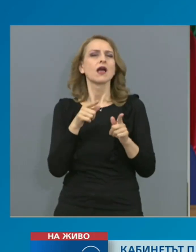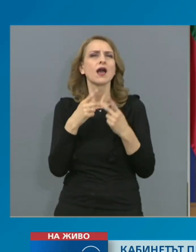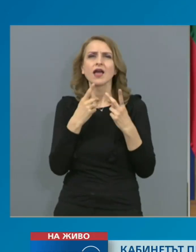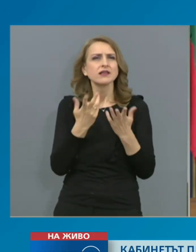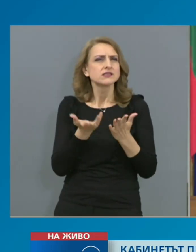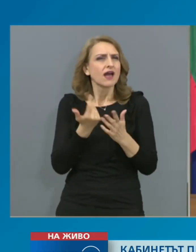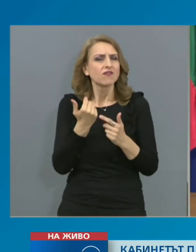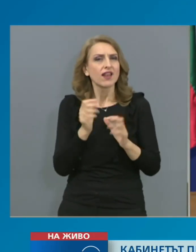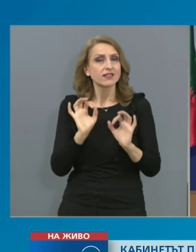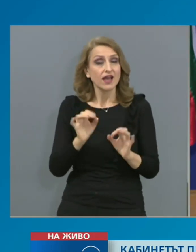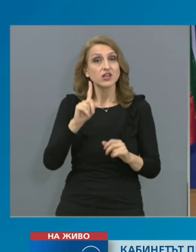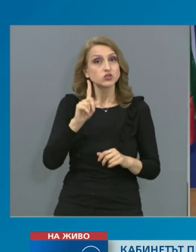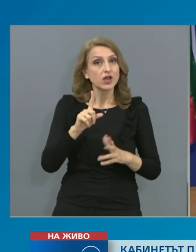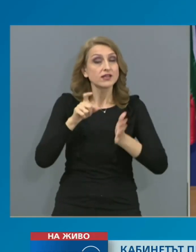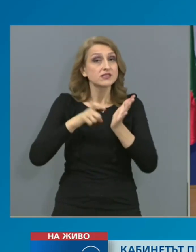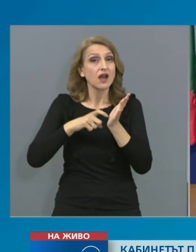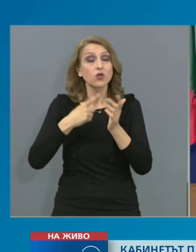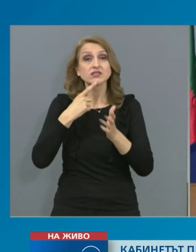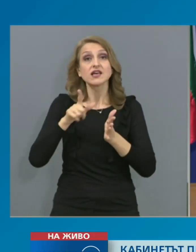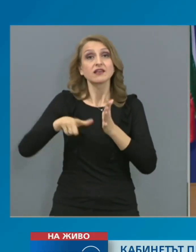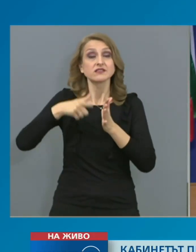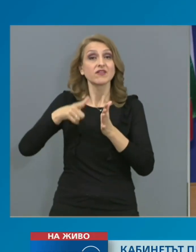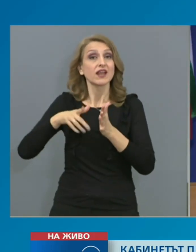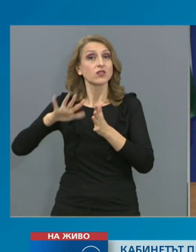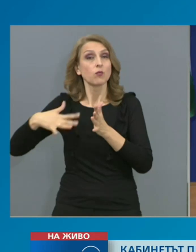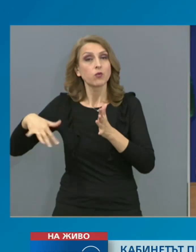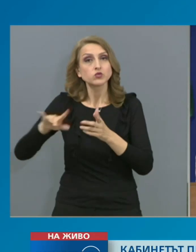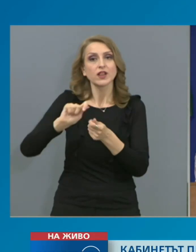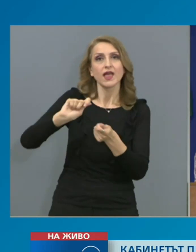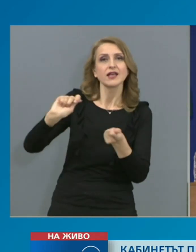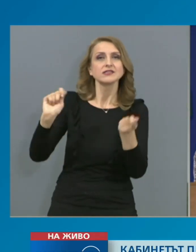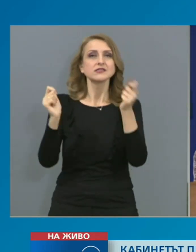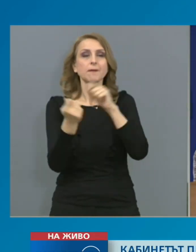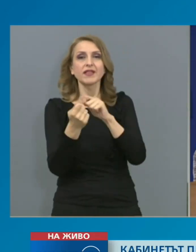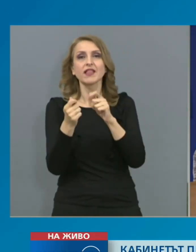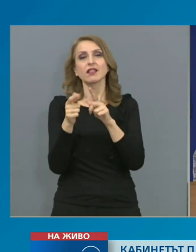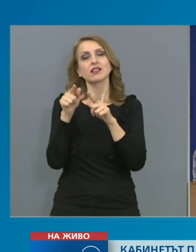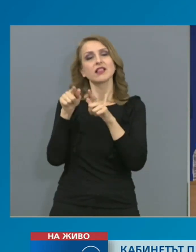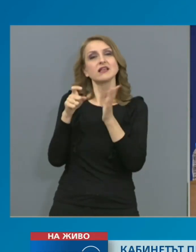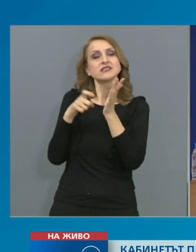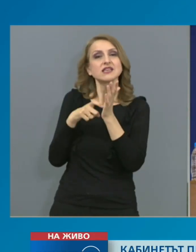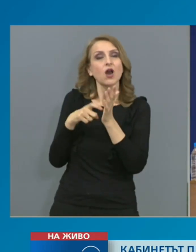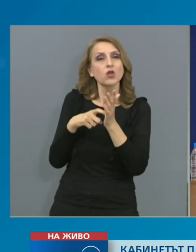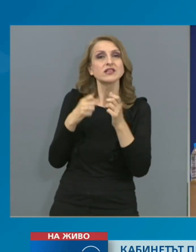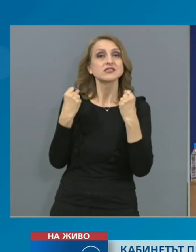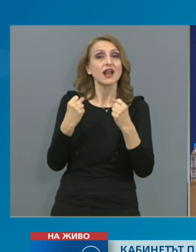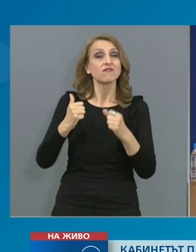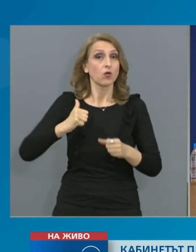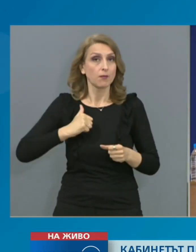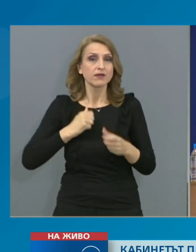положение е заменен с промени в закона за здравеопазването и се дават правомощия на Министра на